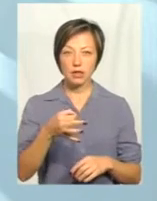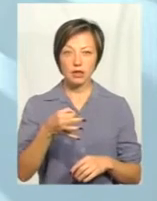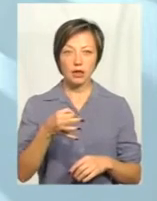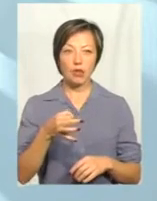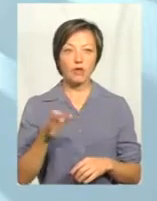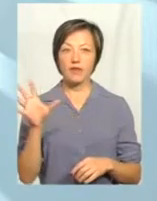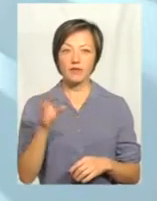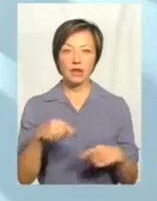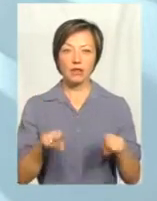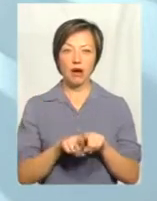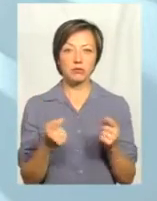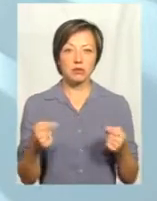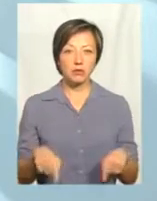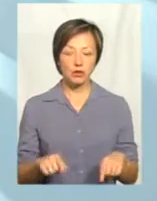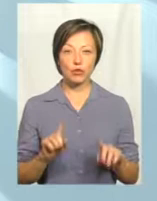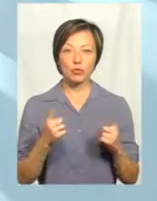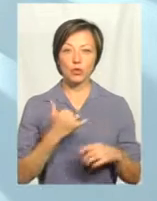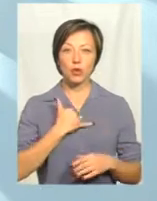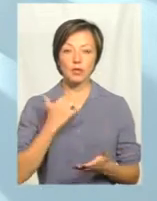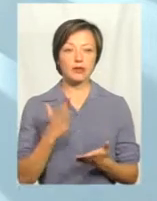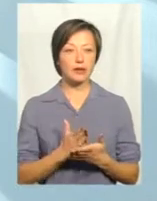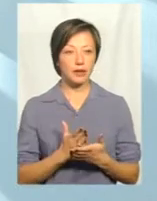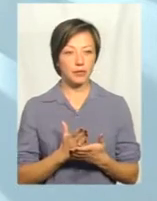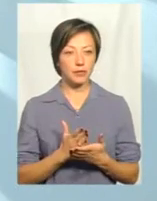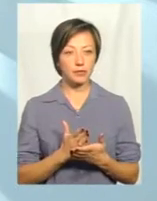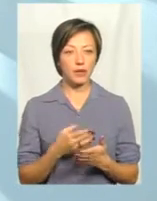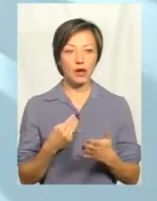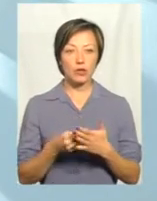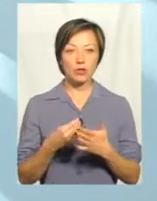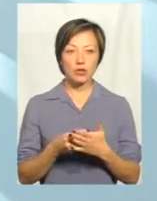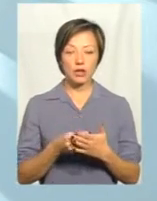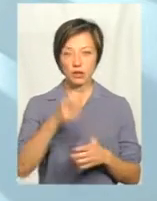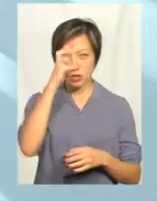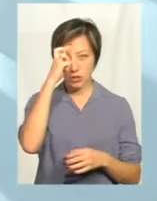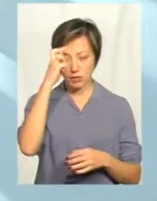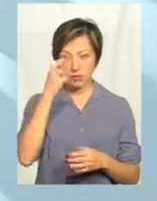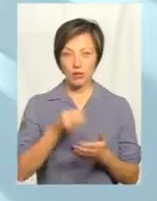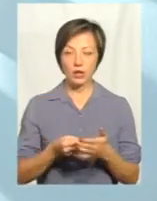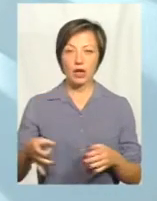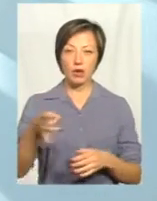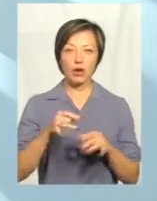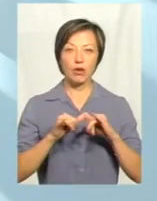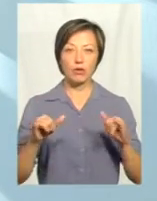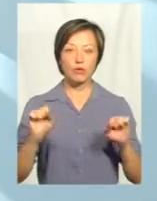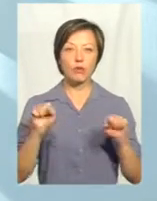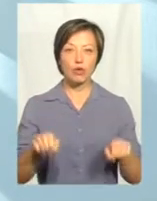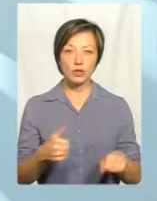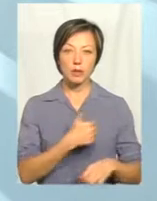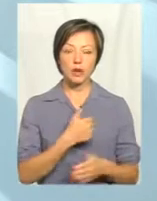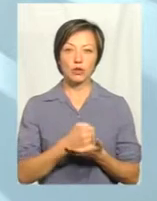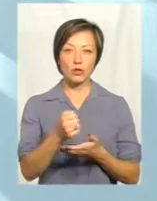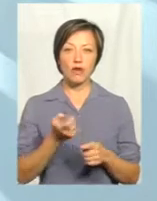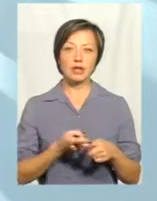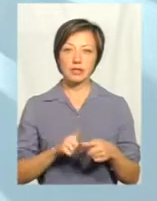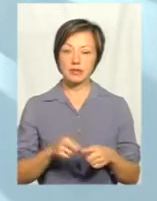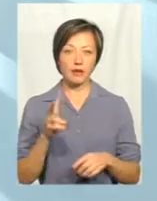безнадійно, тому що у нас є бюджети у Державному фонді регіонального розвитку, на які можна претендувати. Звісно, це